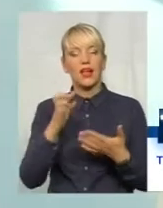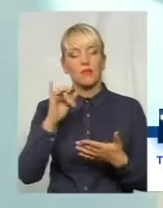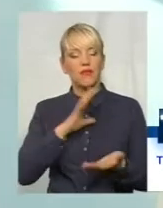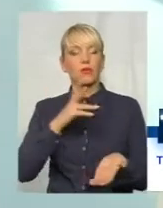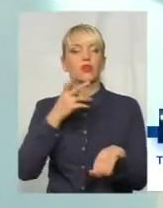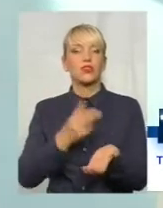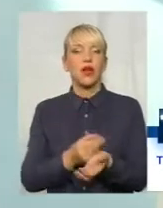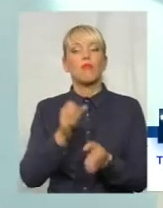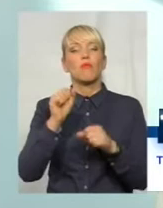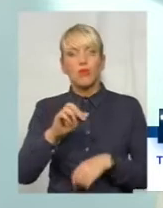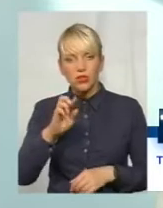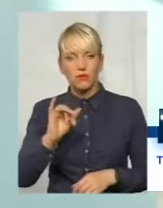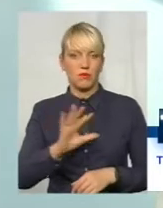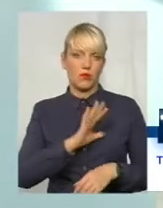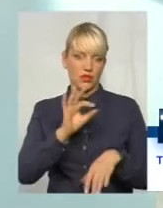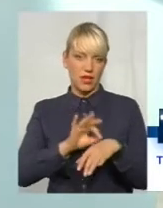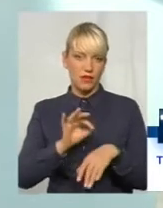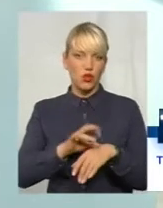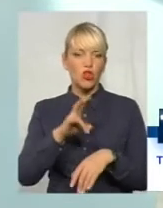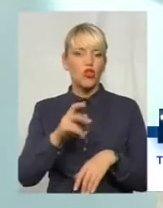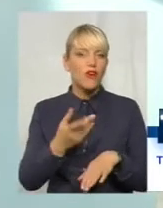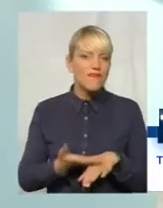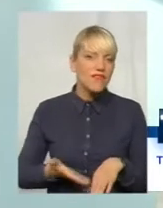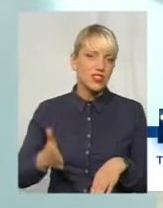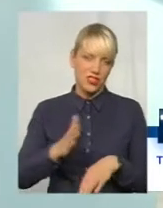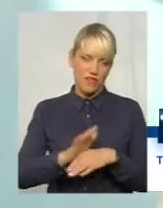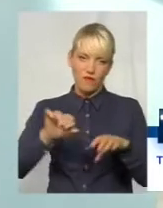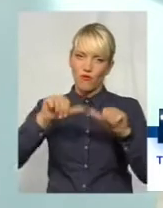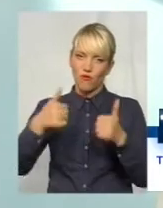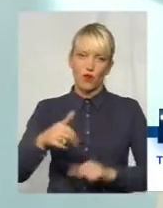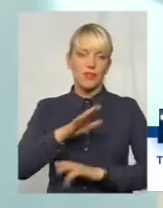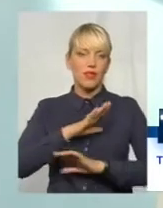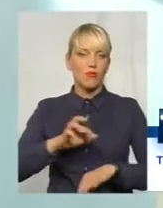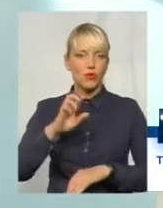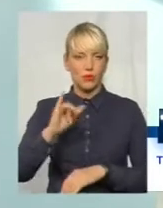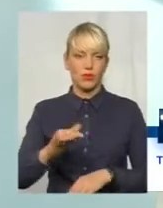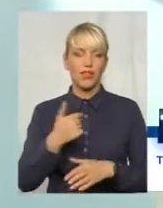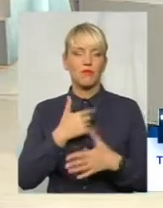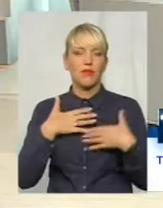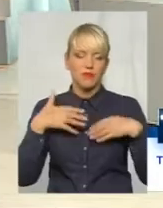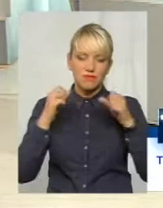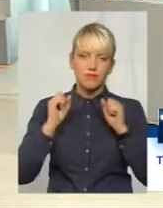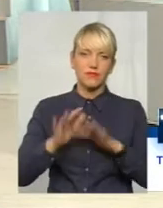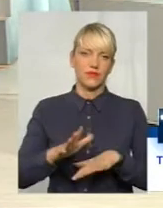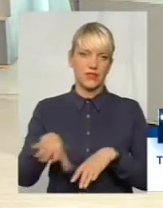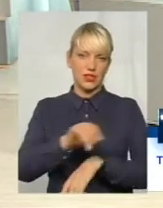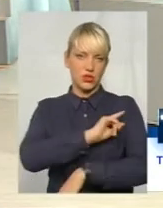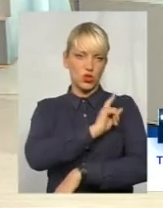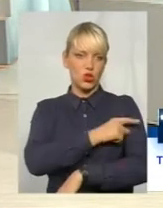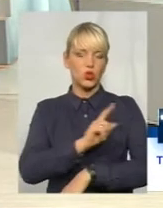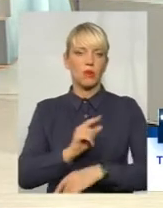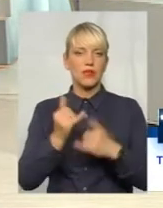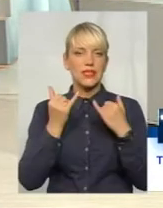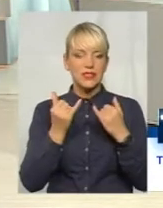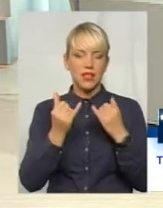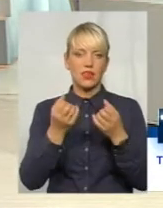захворіла, але захворювання не перебігало в такій важкій формі. Ми не б докладали стільки зусиль, щоб зараз ми просто